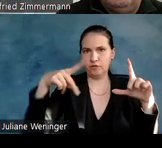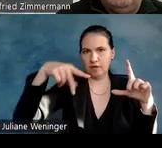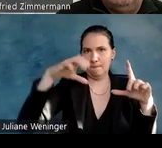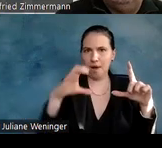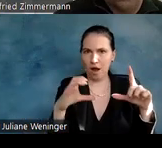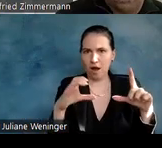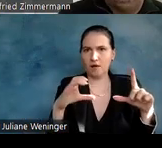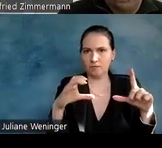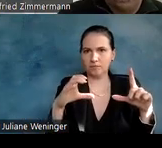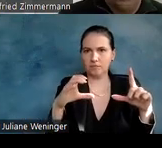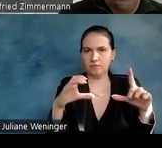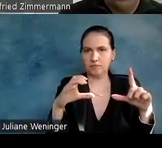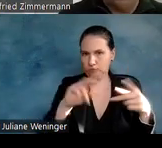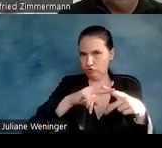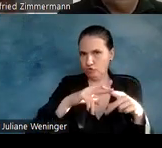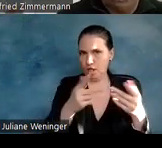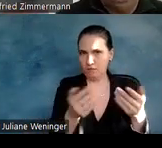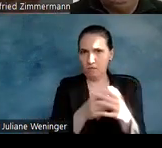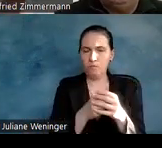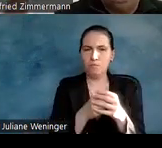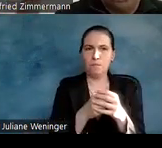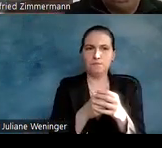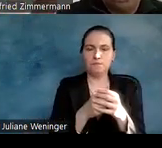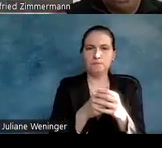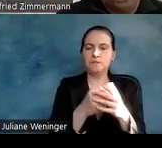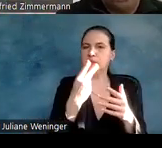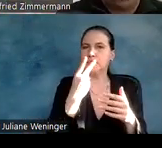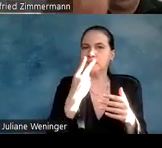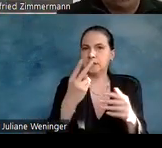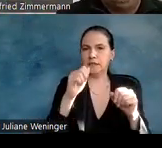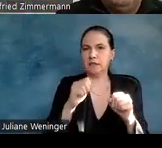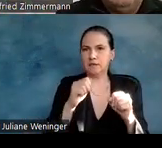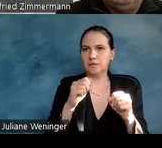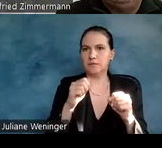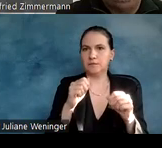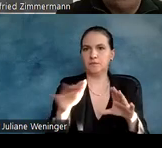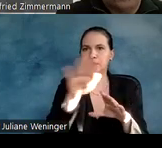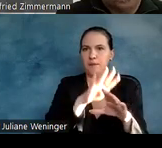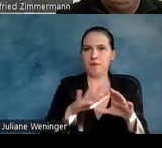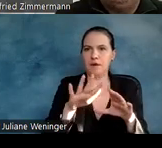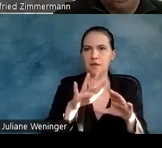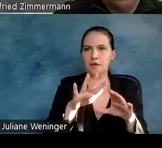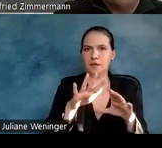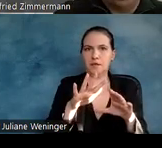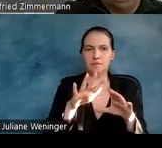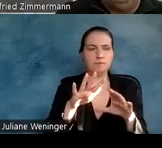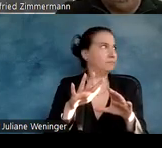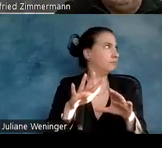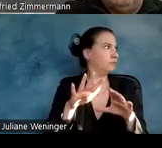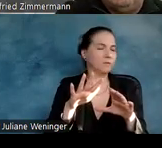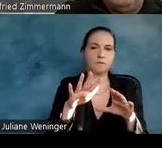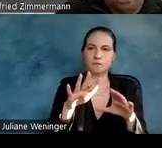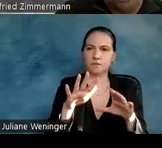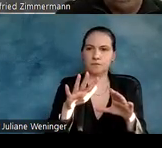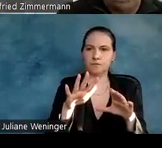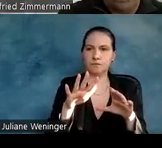-Tool. Und das sieht man in diesem Bereich jetzt anstelle, wo man das Dokument drauf